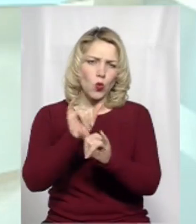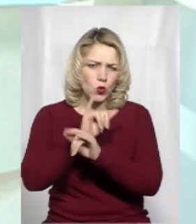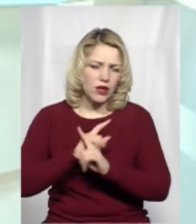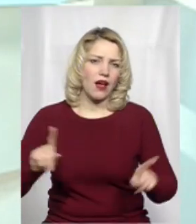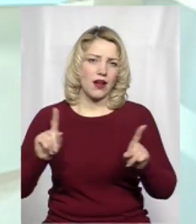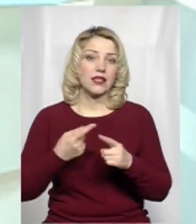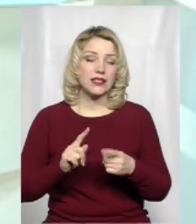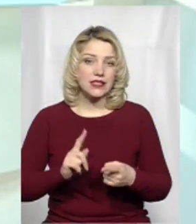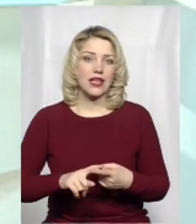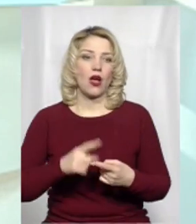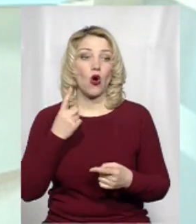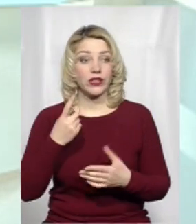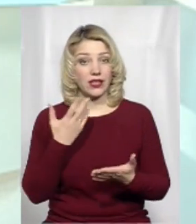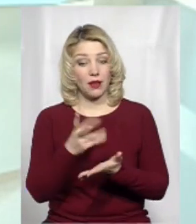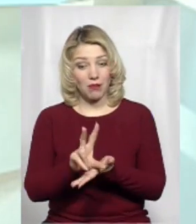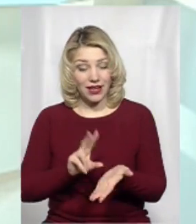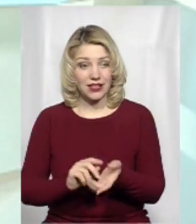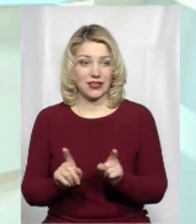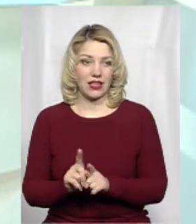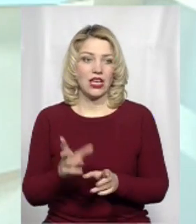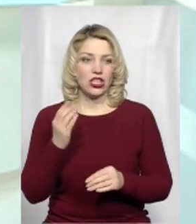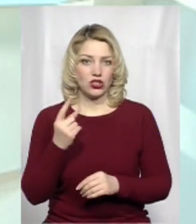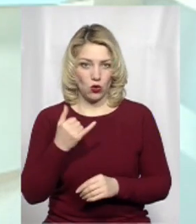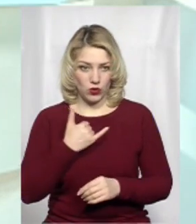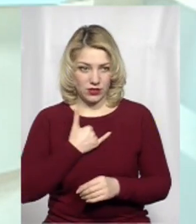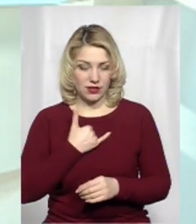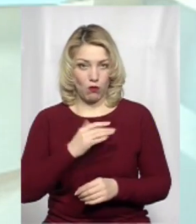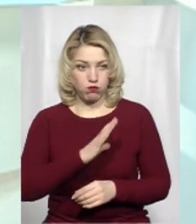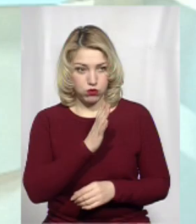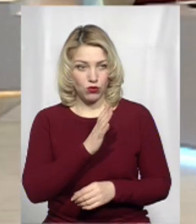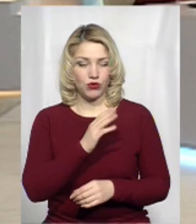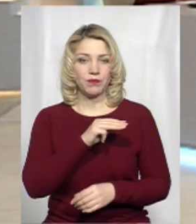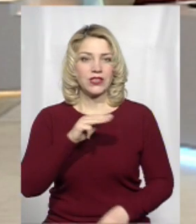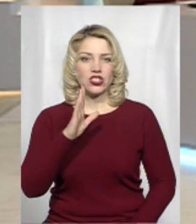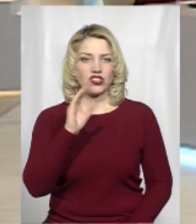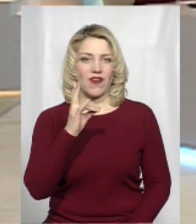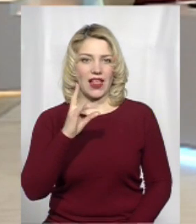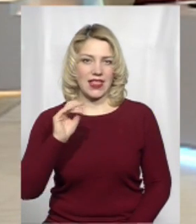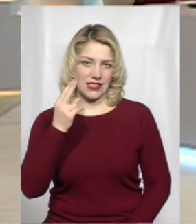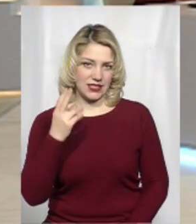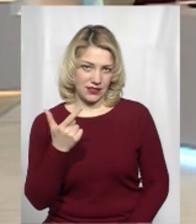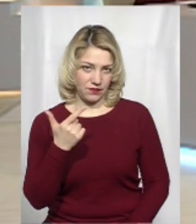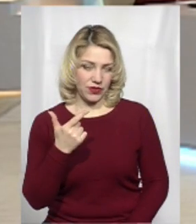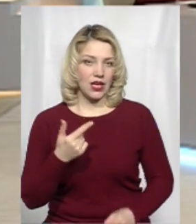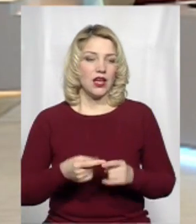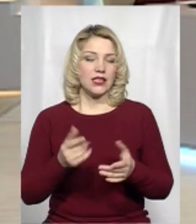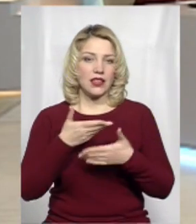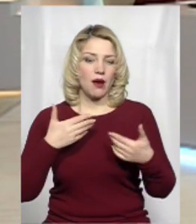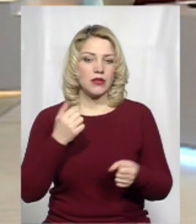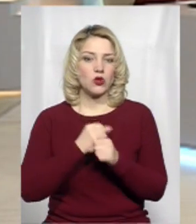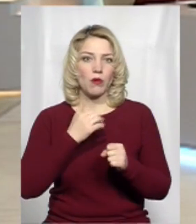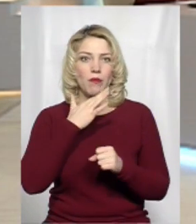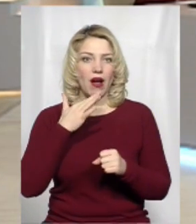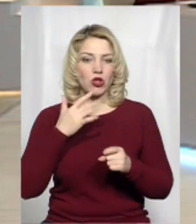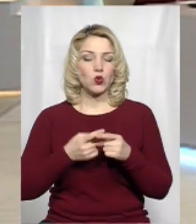Це один приклад такий. Ще приклад, назву Жваниць. Так, нами зроблено досить